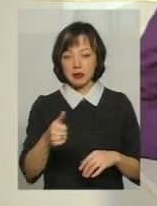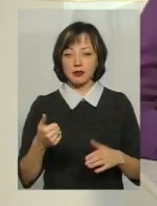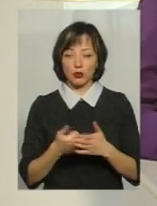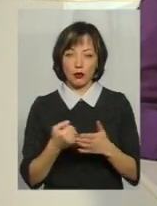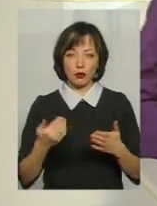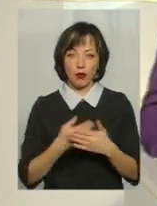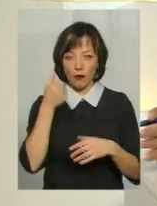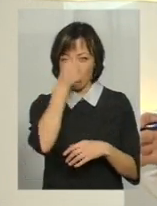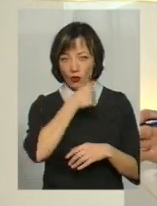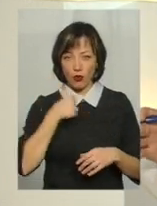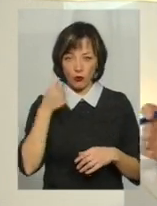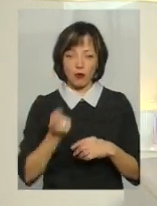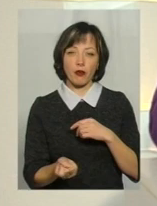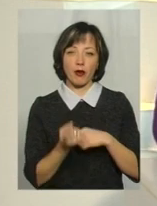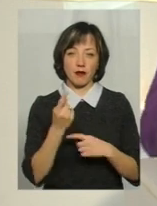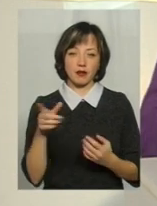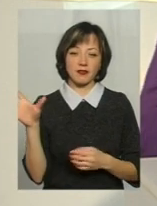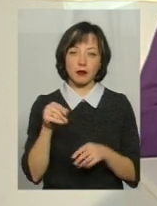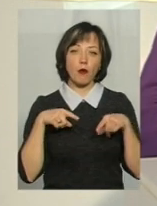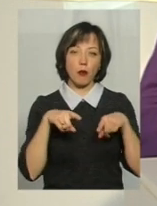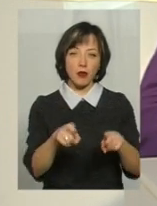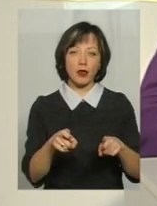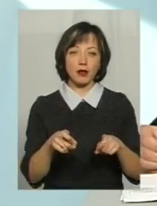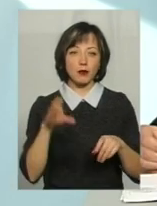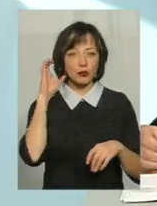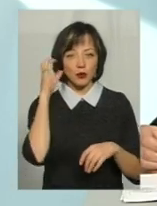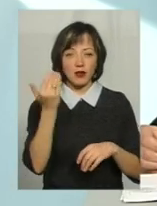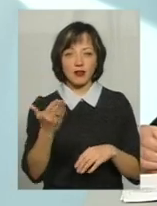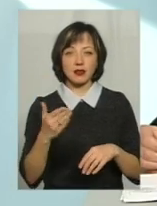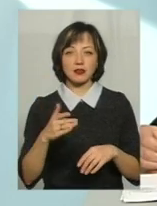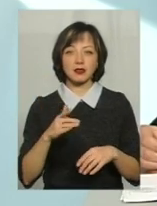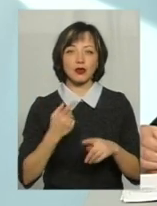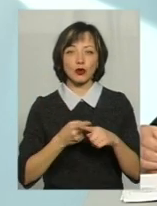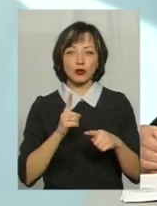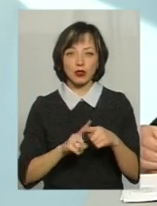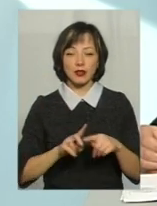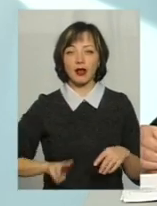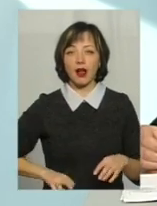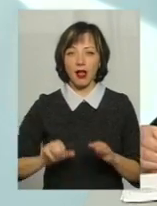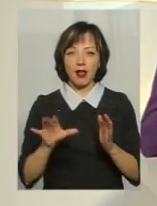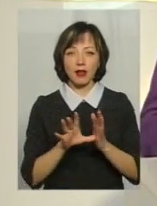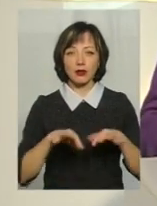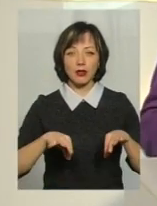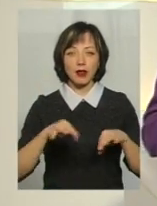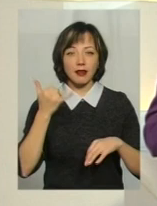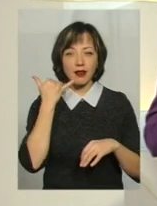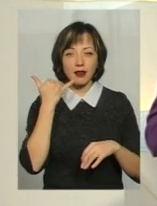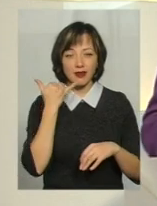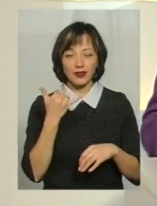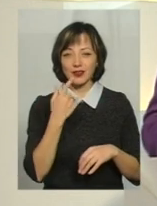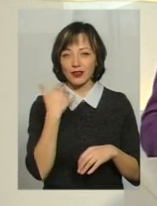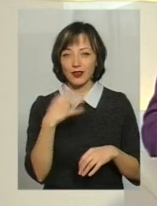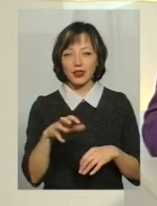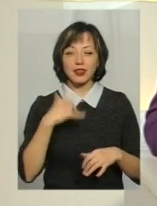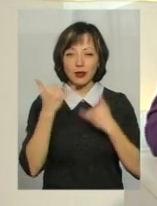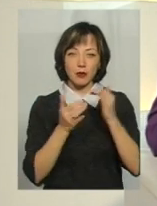року залишається три тижні, і всі побігли, послухали вас, вже в Поломорчука, директор електротрансу, телефон червоного кольору,